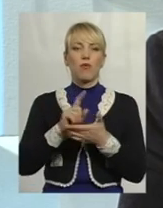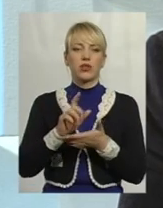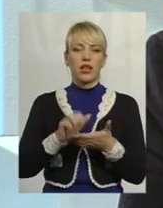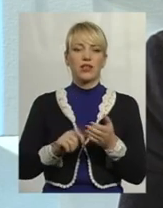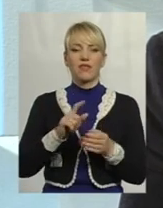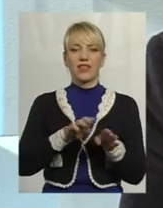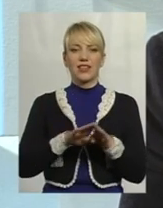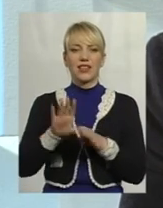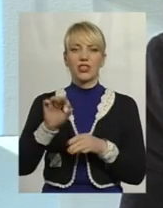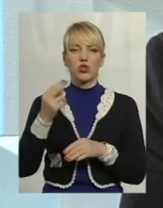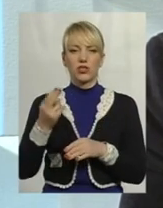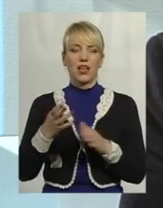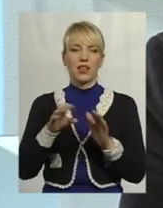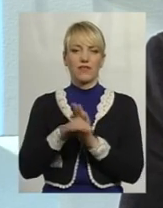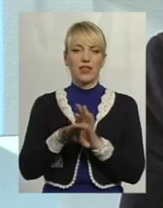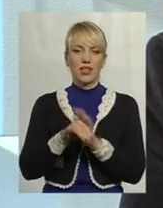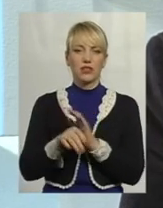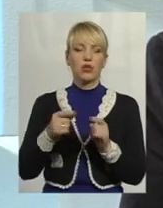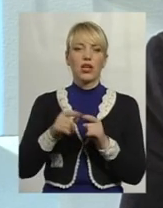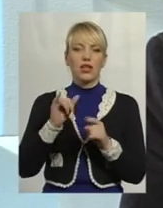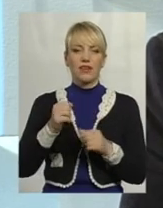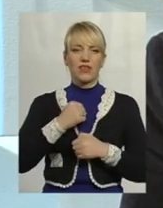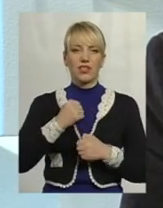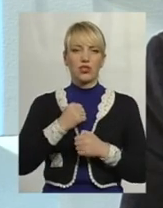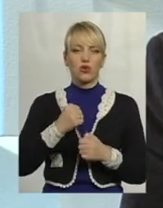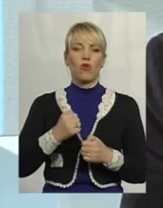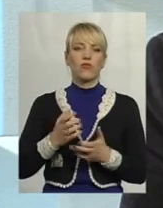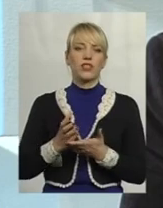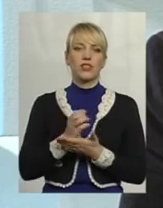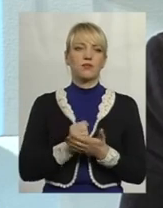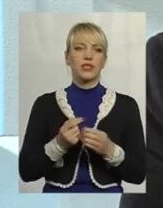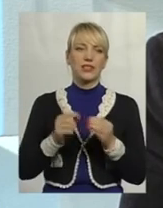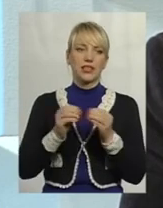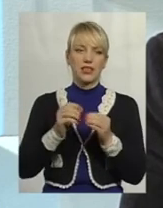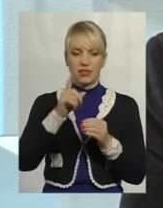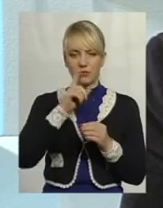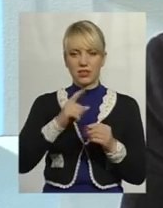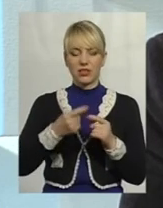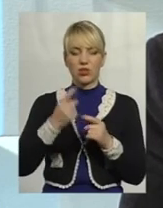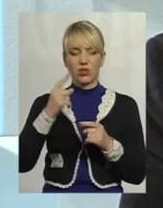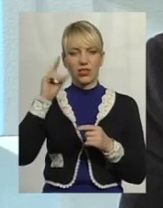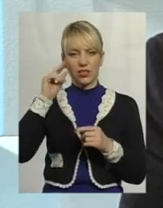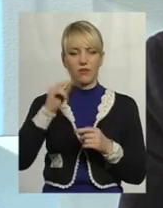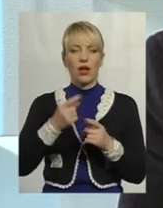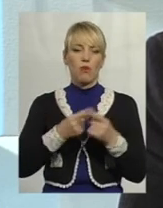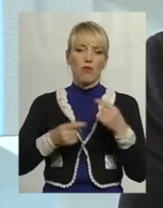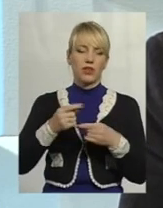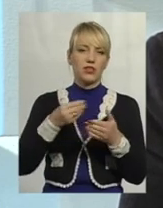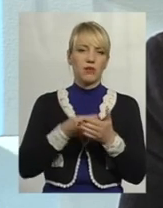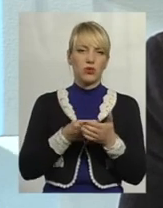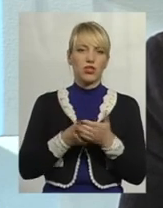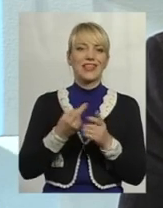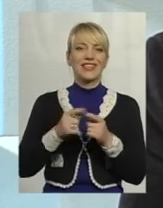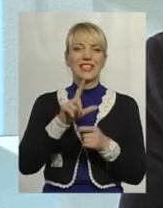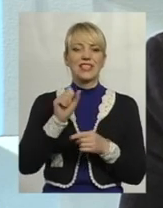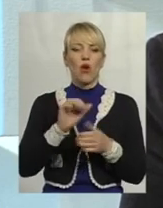податку на доходи фізичних осіб та військового збору за 10 місяців ця цифра з одного робочого місця повертаються в бюджет. Це за умови,